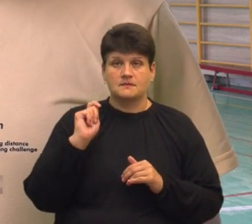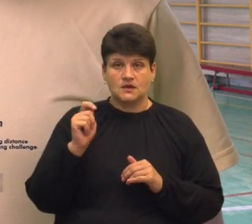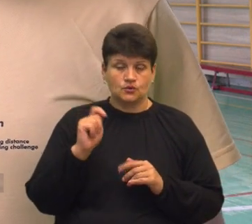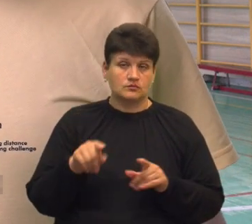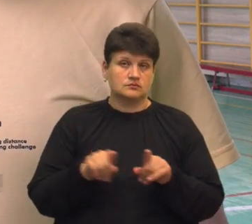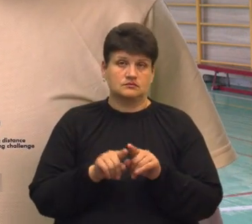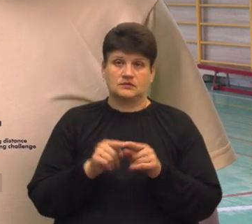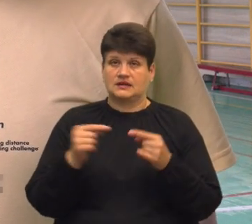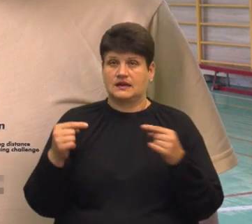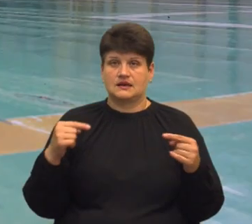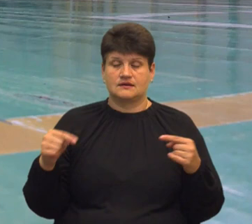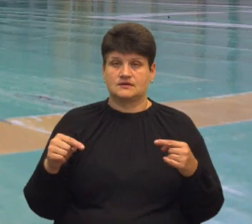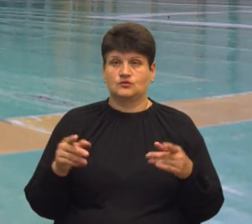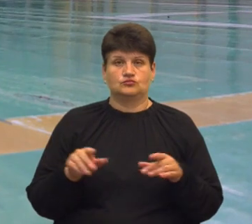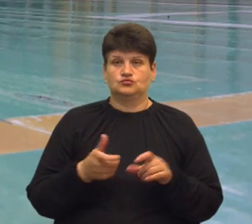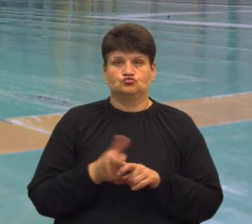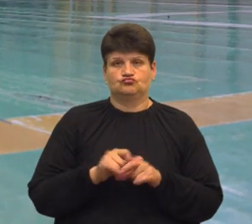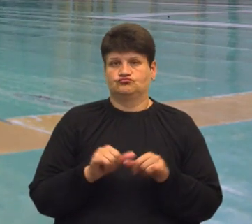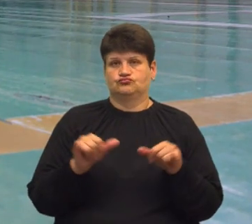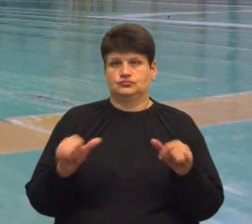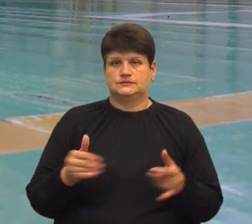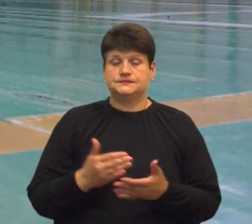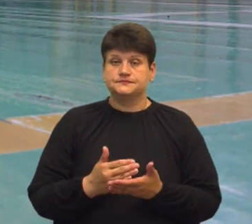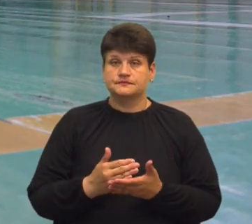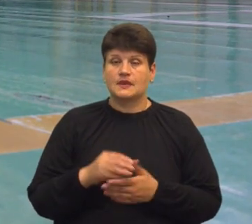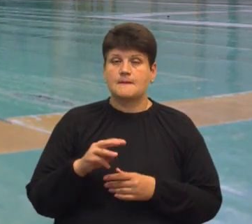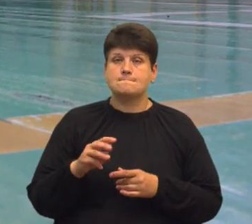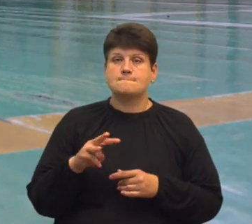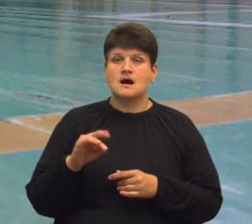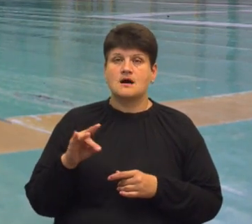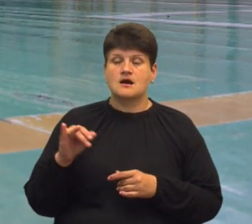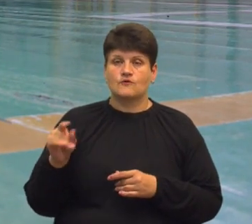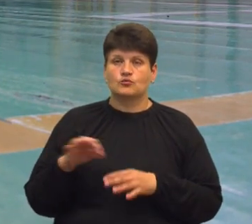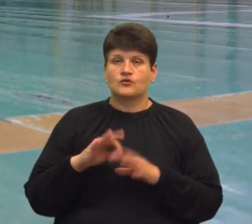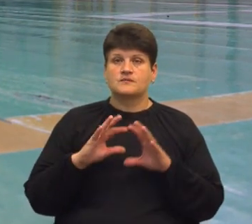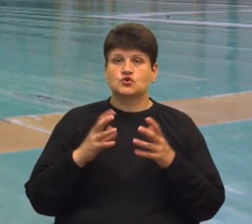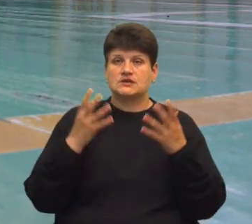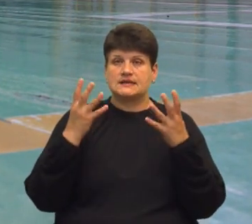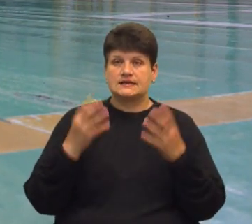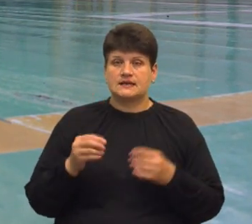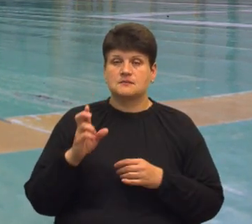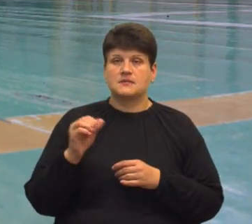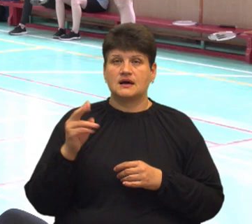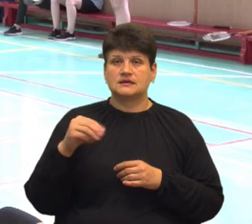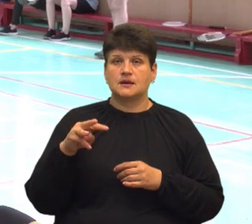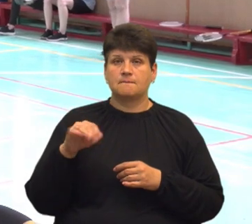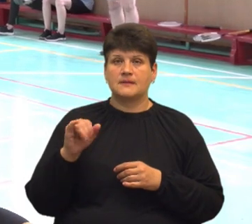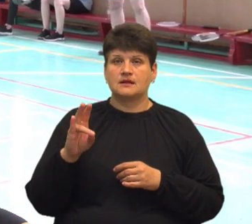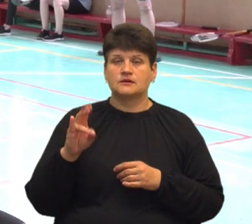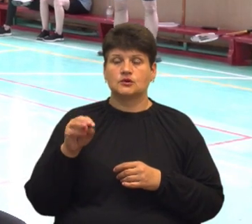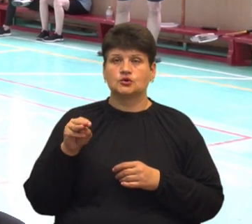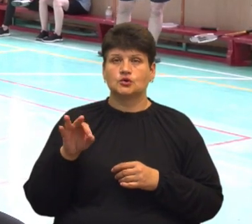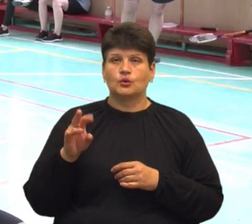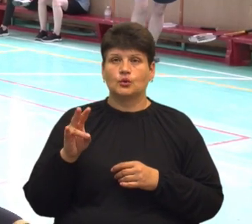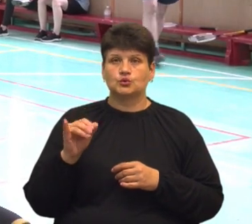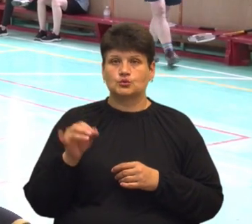видами спорту досить-досить поширений. Марафон проводять у Міжнародний день бадмінтону, який відзначають сьогодні, розповів заступник голови обласної